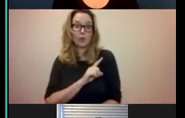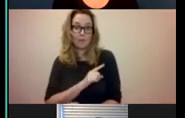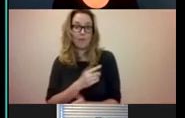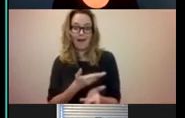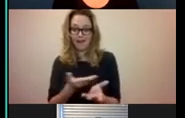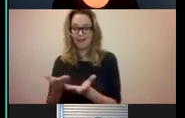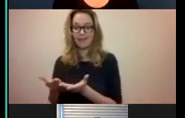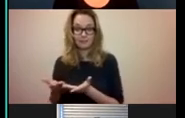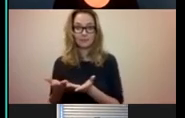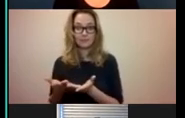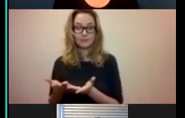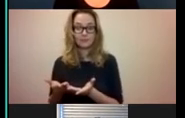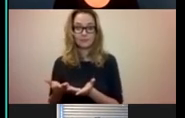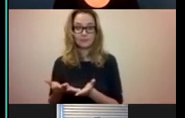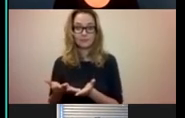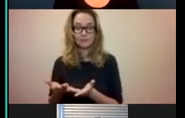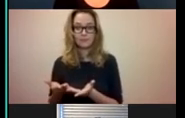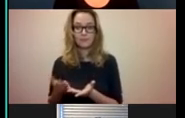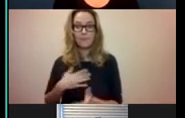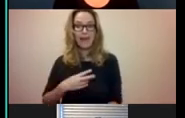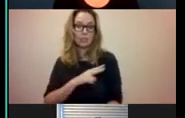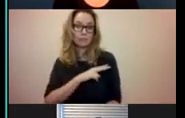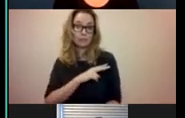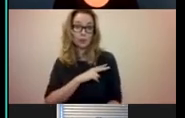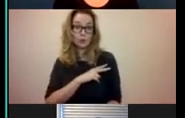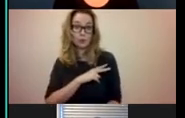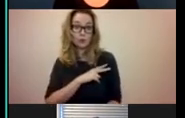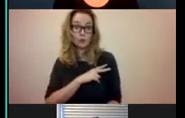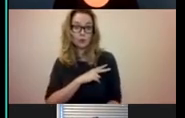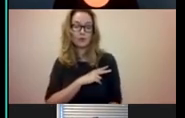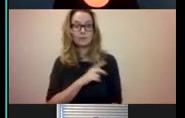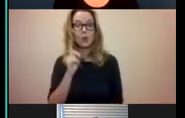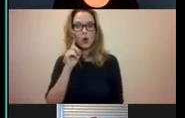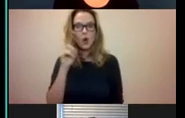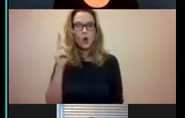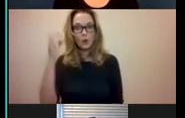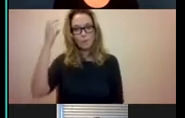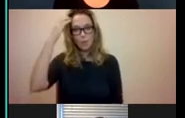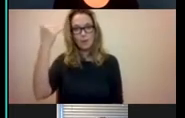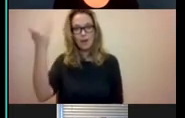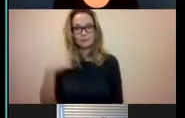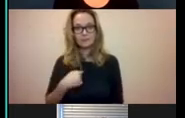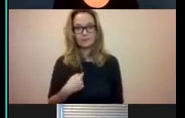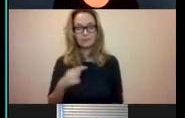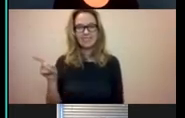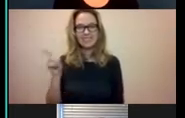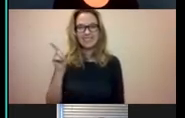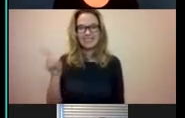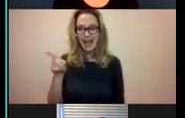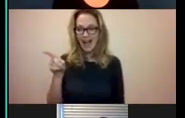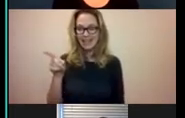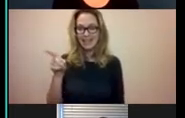En mijn broer, die was, had ook gehoord problemen, zeg maar. Die is naar het audiologisch centrum